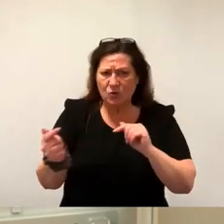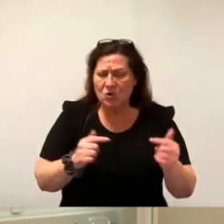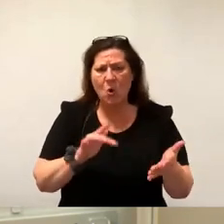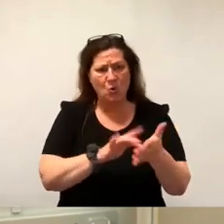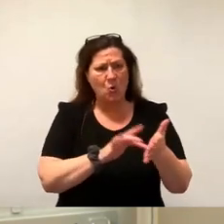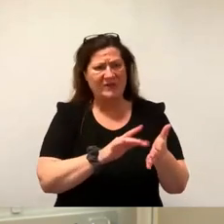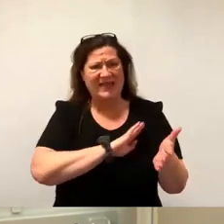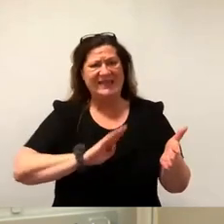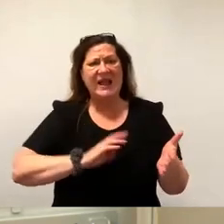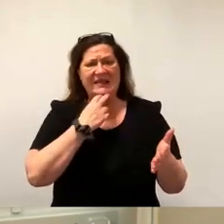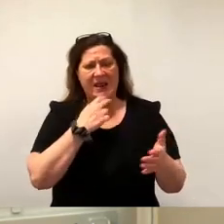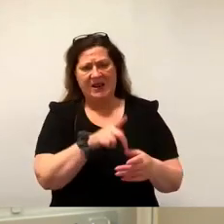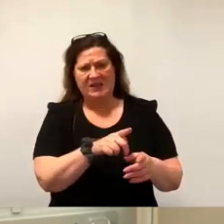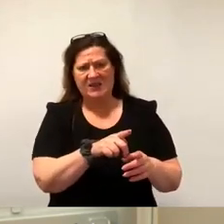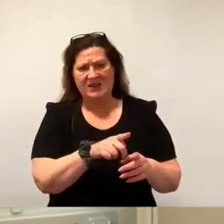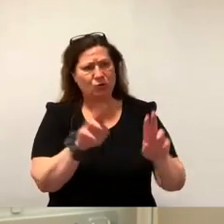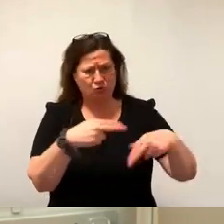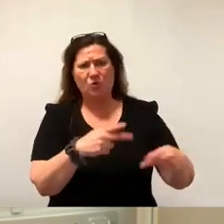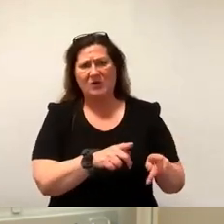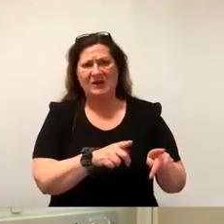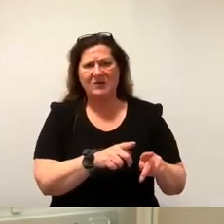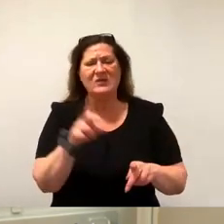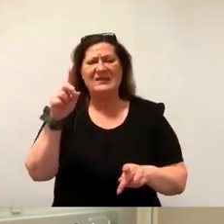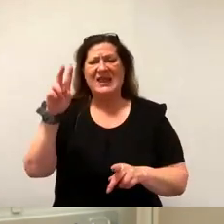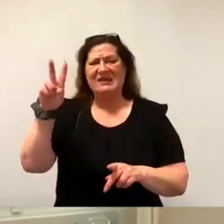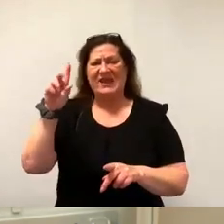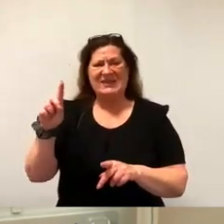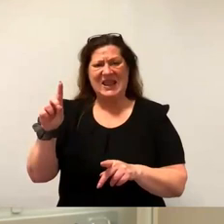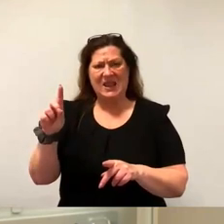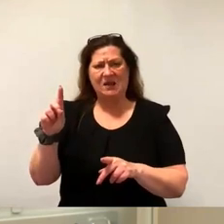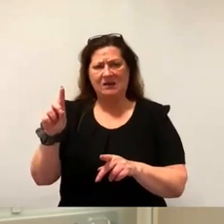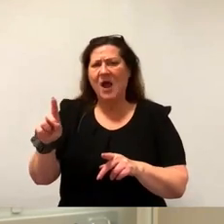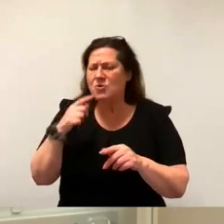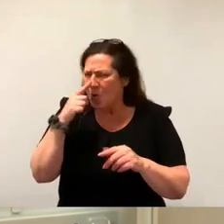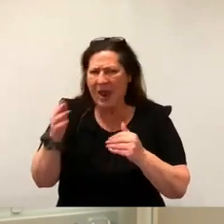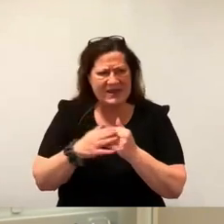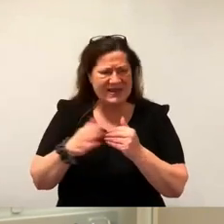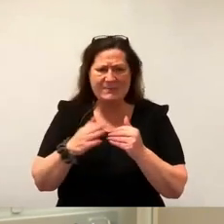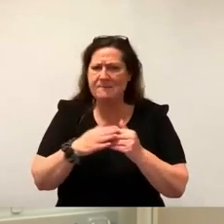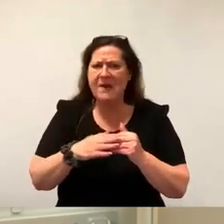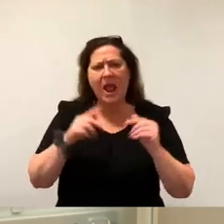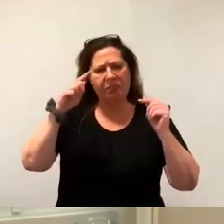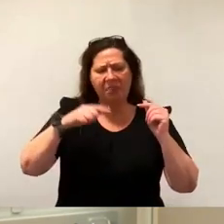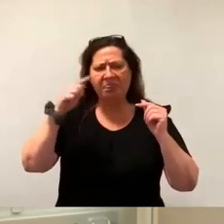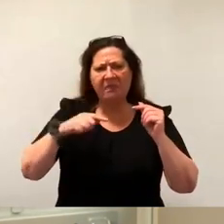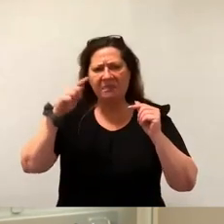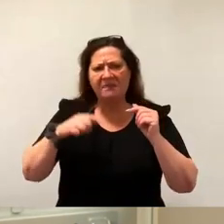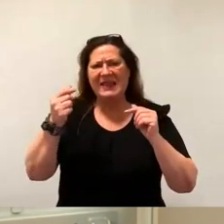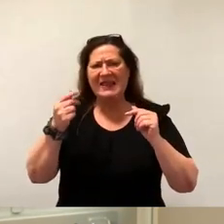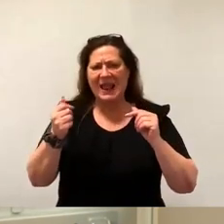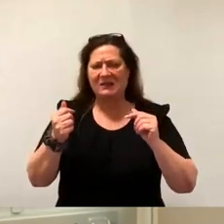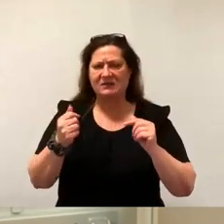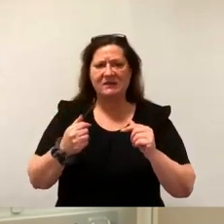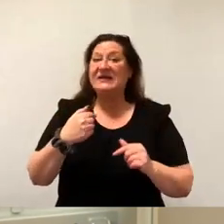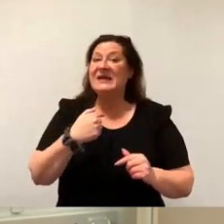zurückgelegt worden sind. Sonst hätten wir die nämlich der TWD aufgelegt, nur ganz nebenbei, steht da Tropfen, Hülle und Stein. Und nein, ich rede nicht von